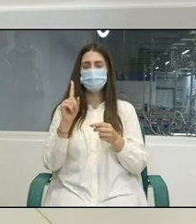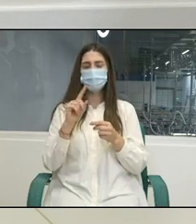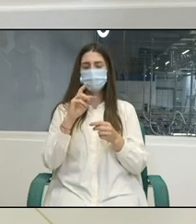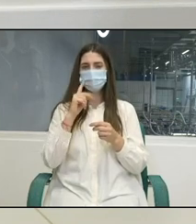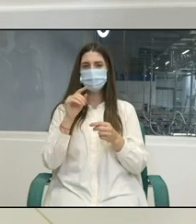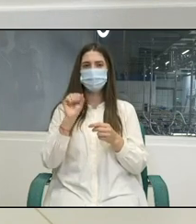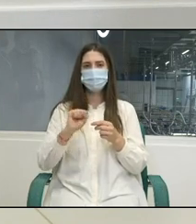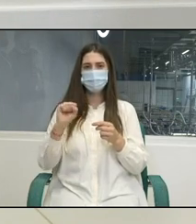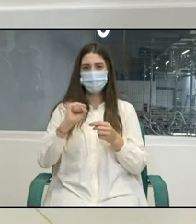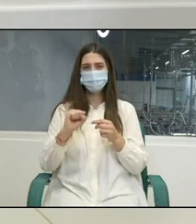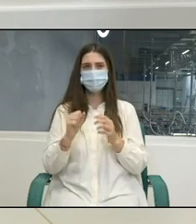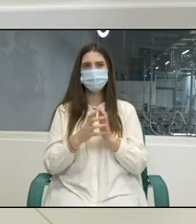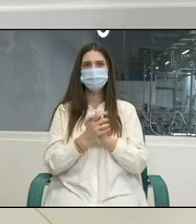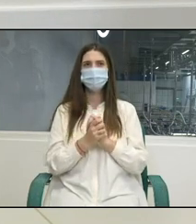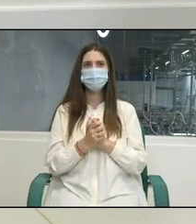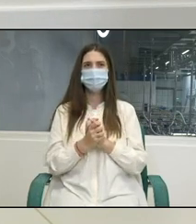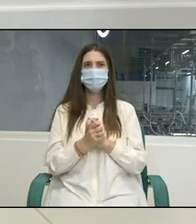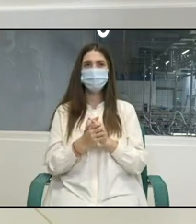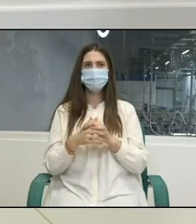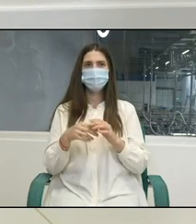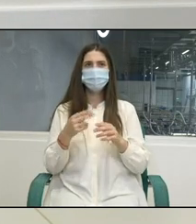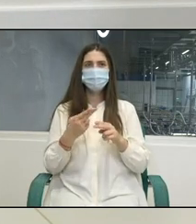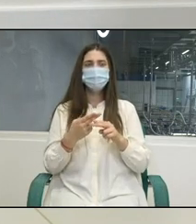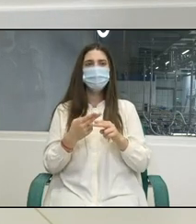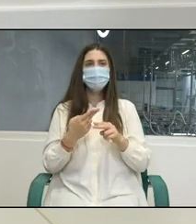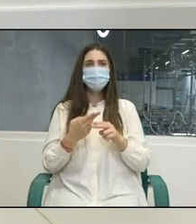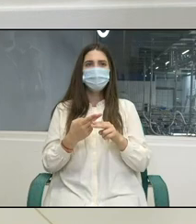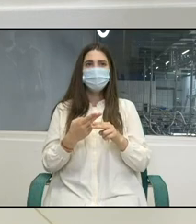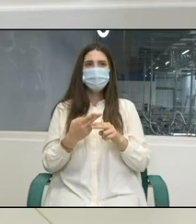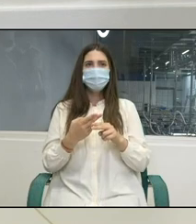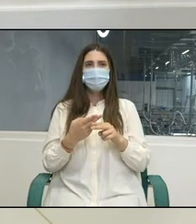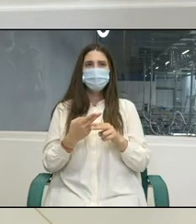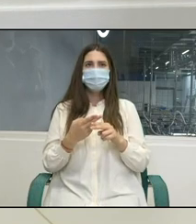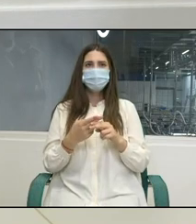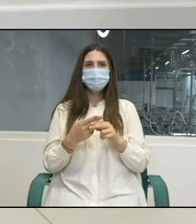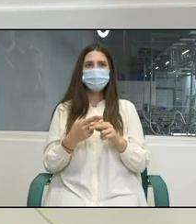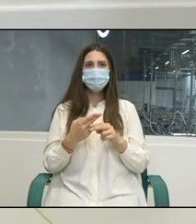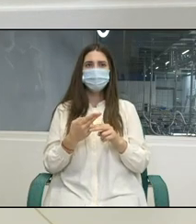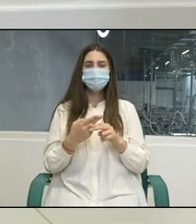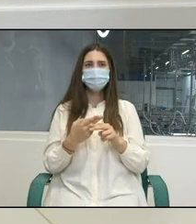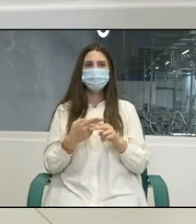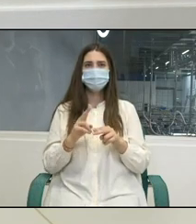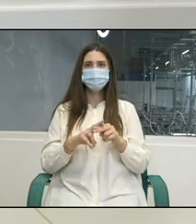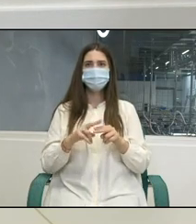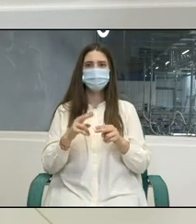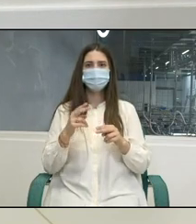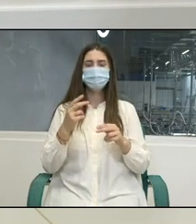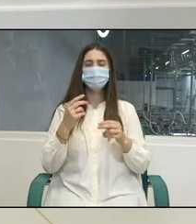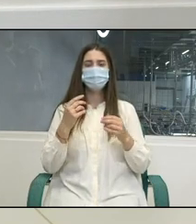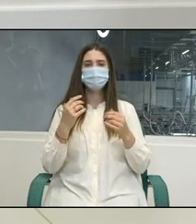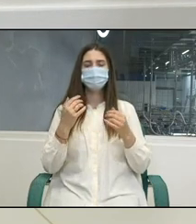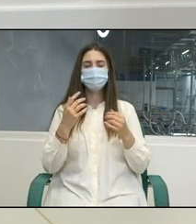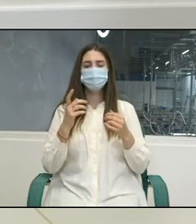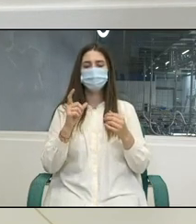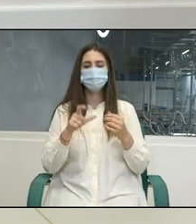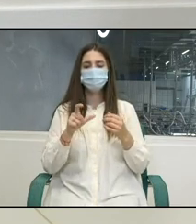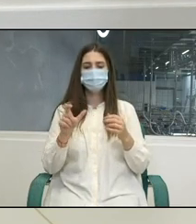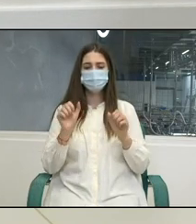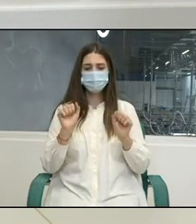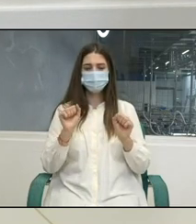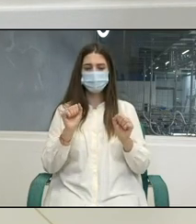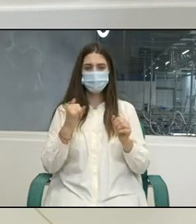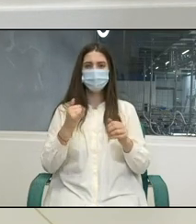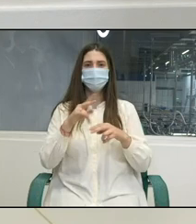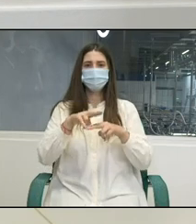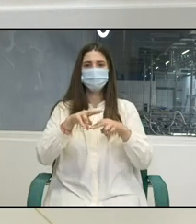adevărat că trebuie să reluăm și activitatea Comisiei Naționale pentru consultări și negocieri colective. În acest sens am început procedurile la